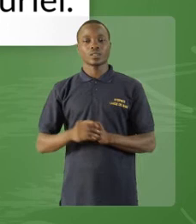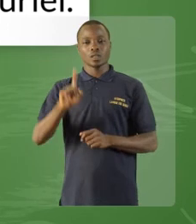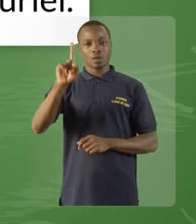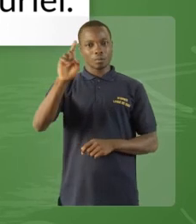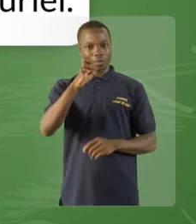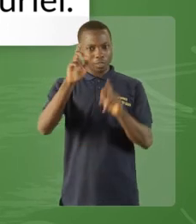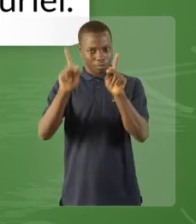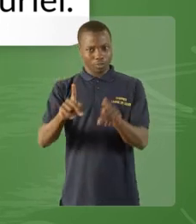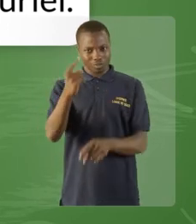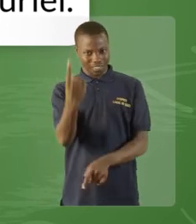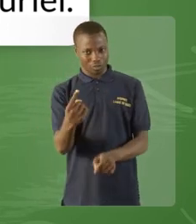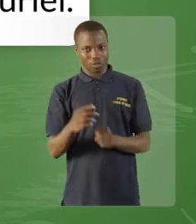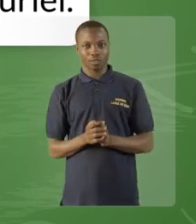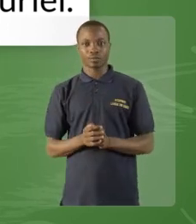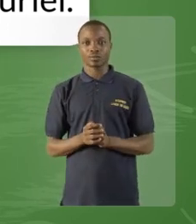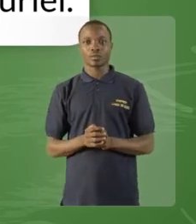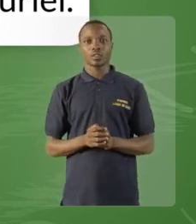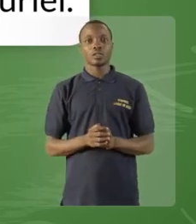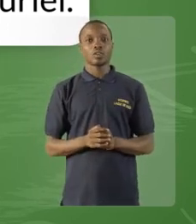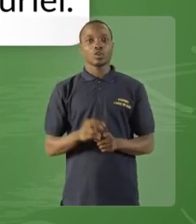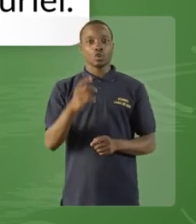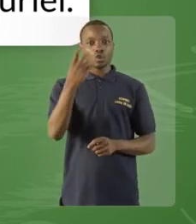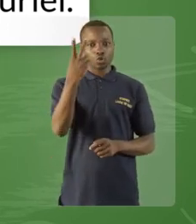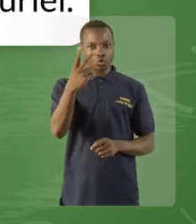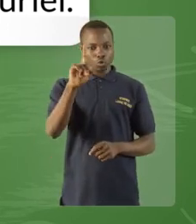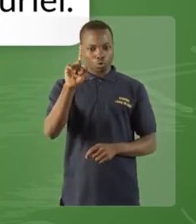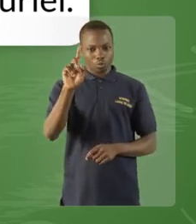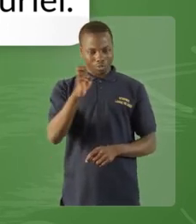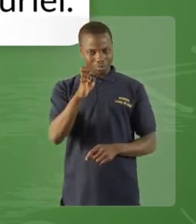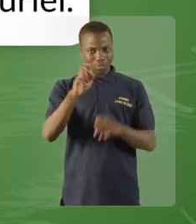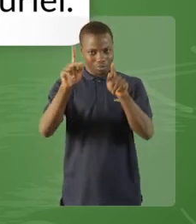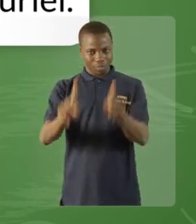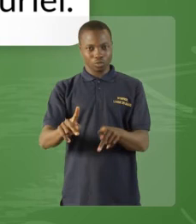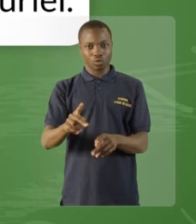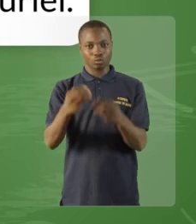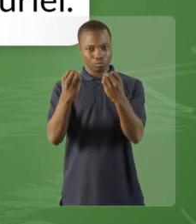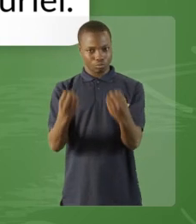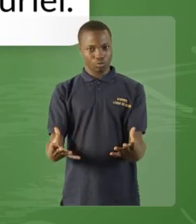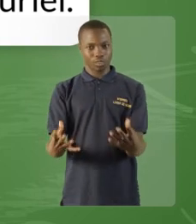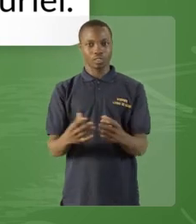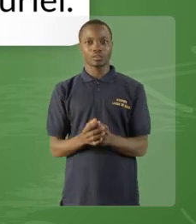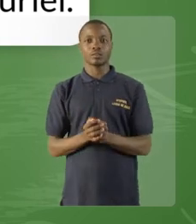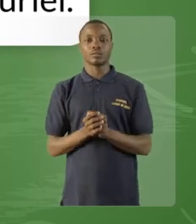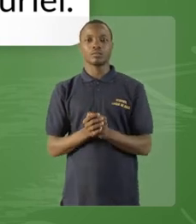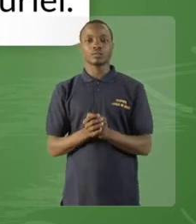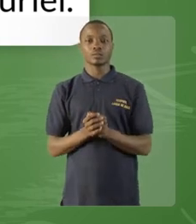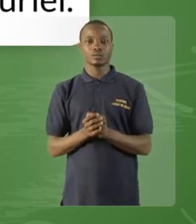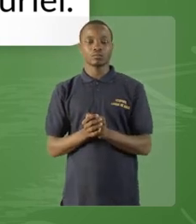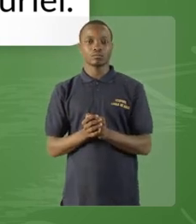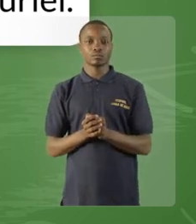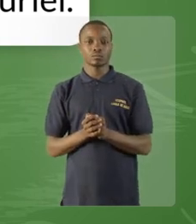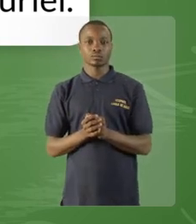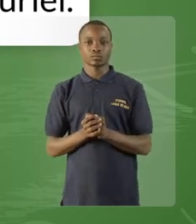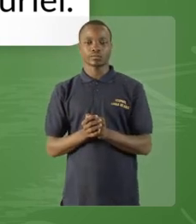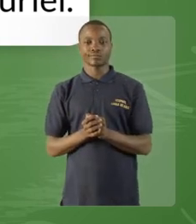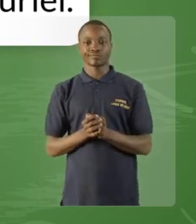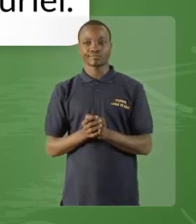et « venir » au passé composé de l'indicatif, à la première personne du singulier